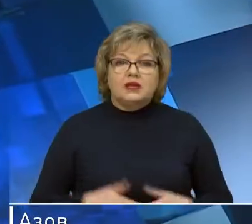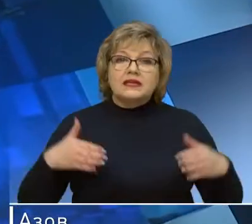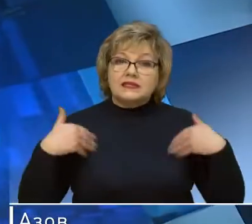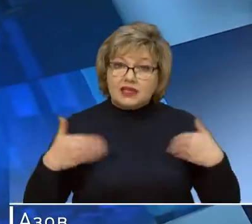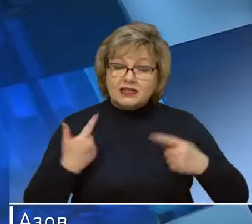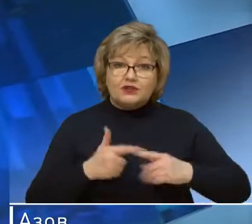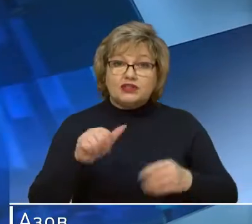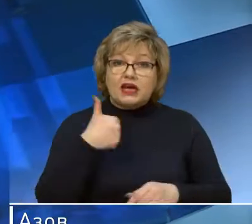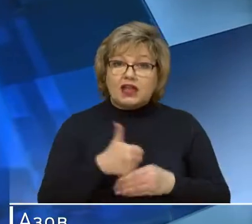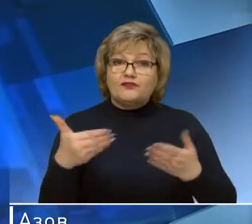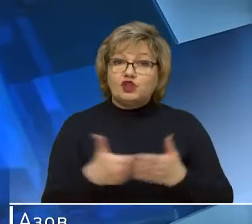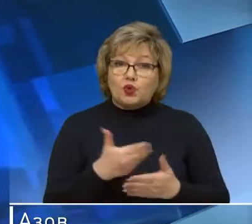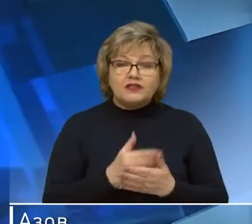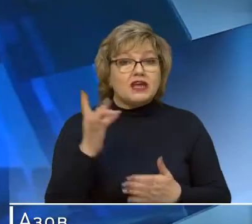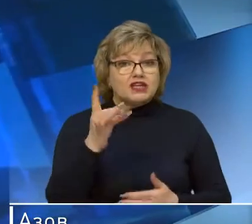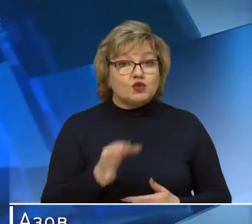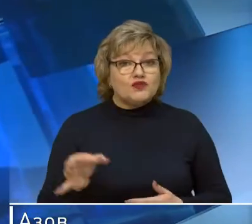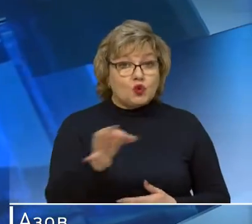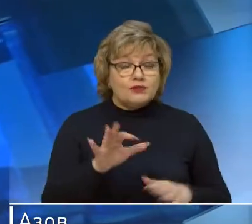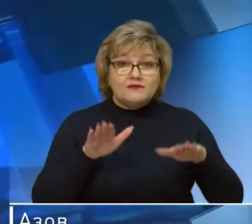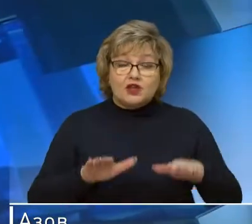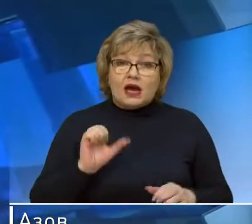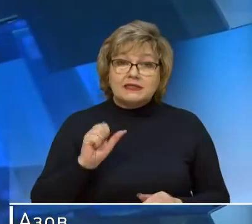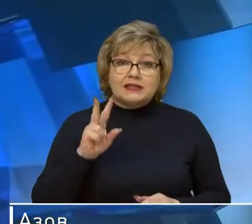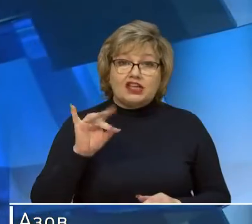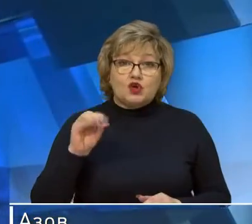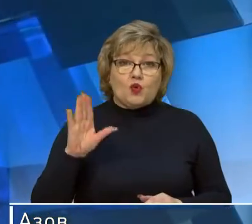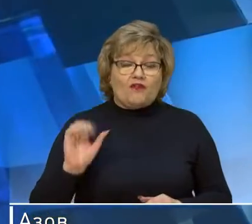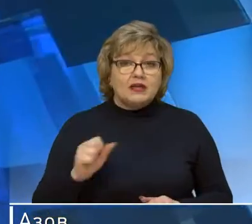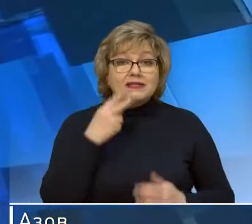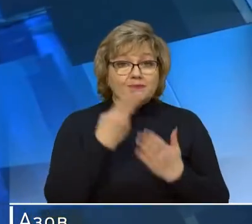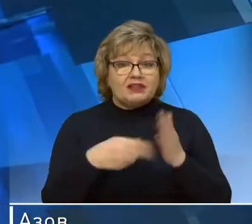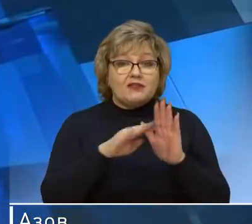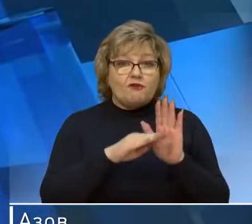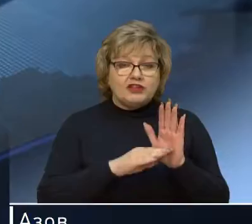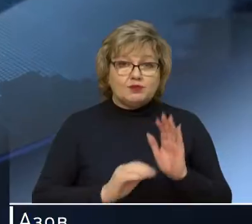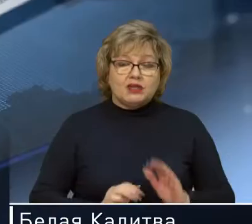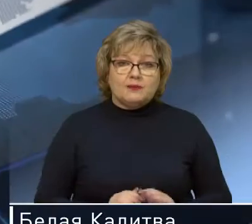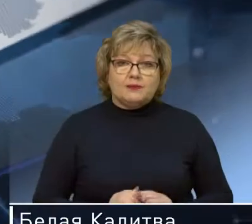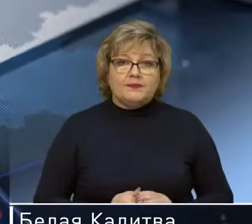Здравствуйте! Это главные новости Ростовской области в студии Ася Скроникова. Смотрите выпуски.